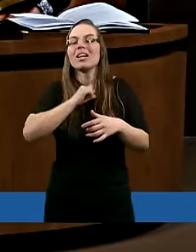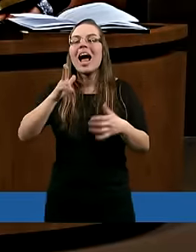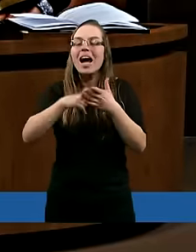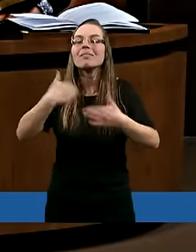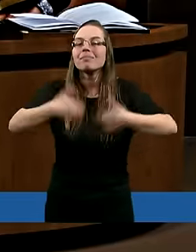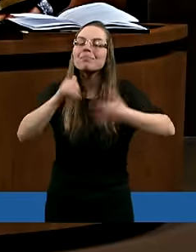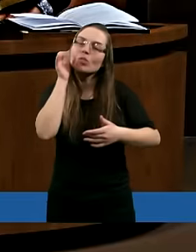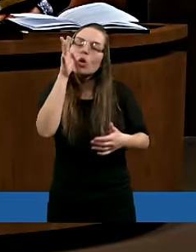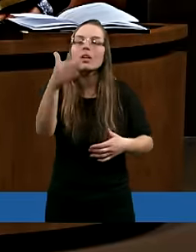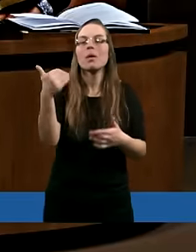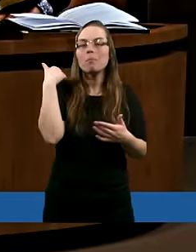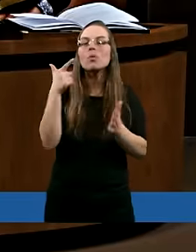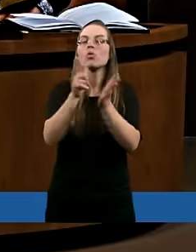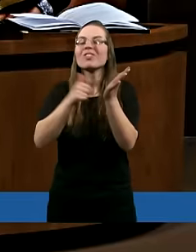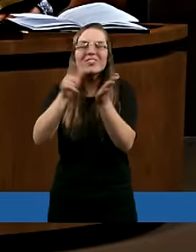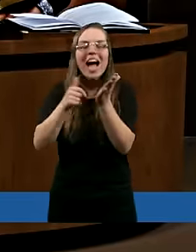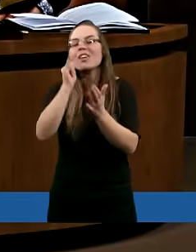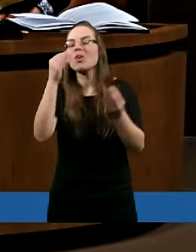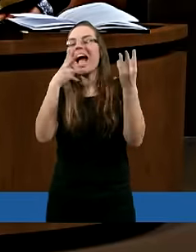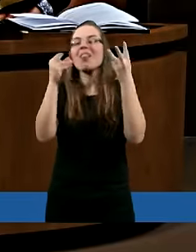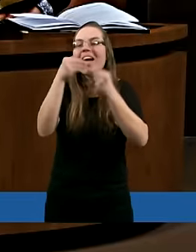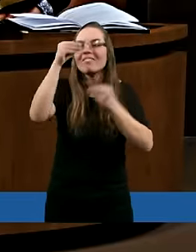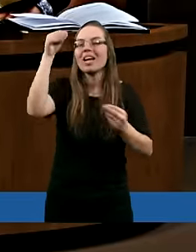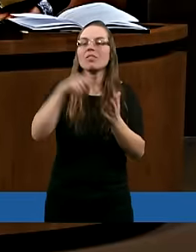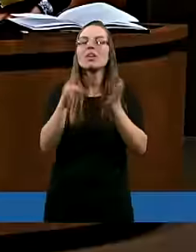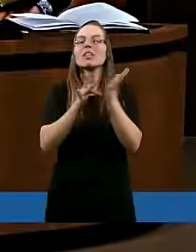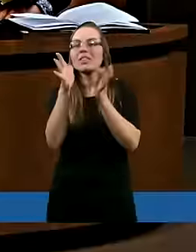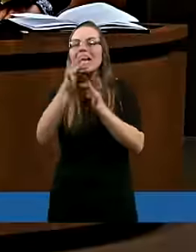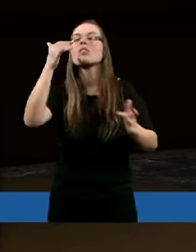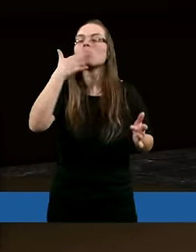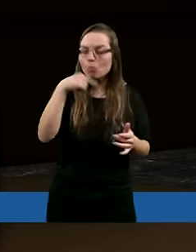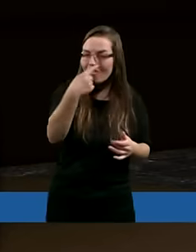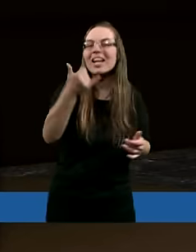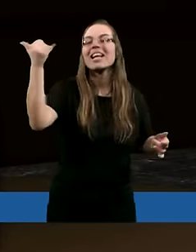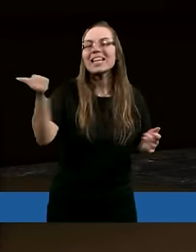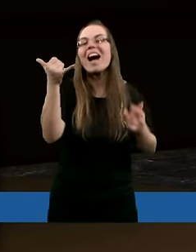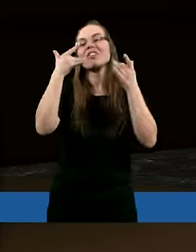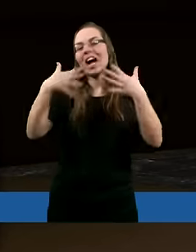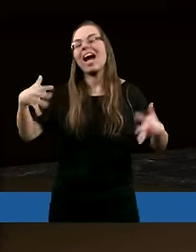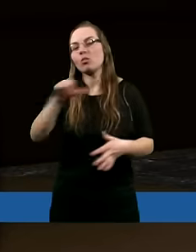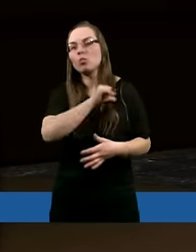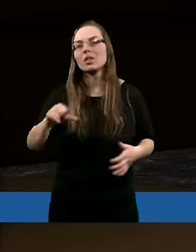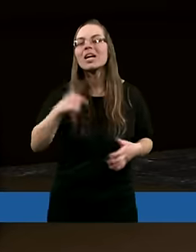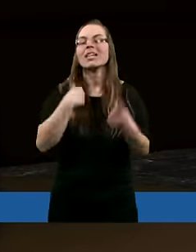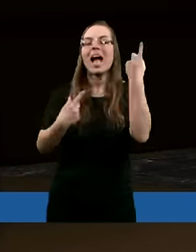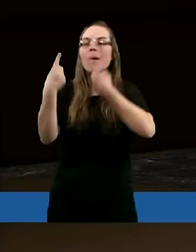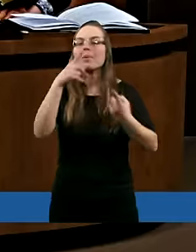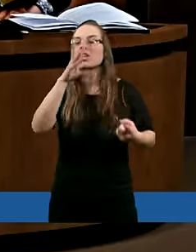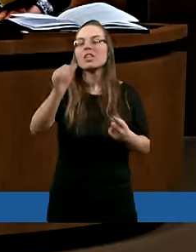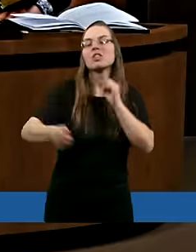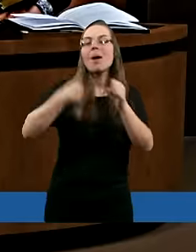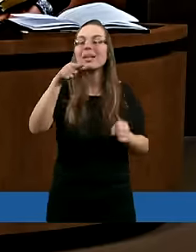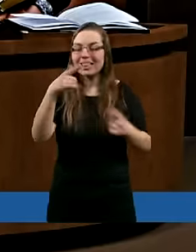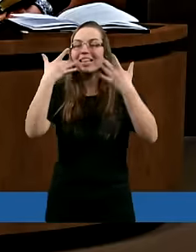w życiu nas wszystkich było jak najwięcej. Pan Jezus powiedział, zawsze się radujcie. Ale ja myślę, że